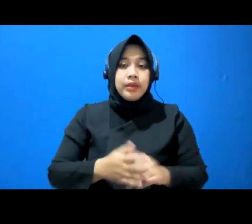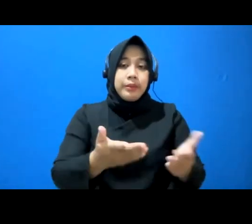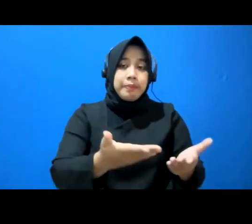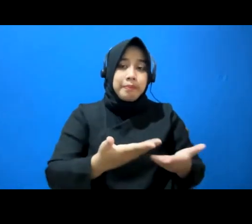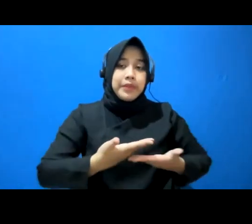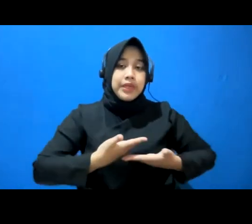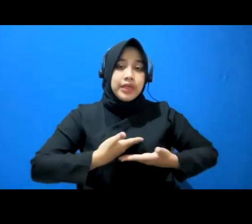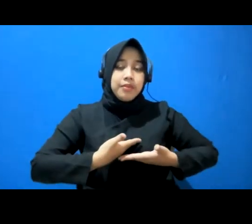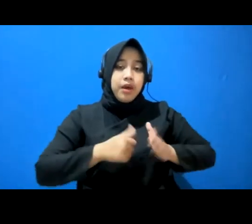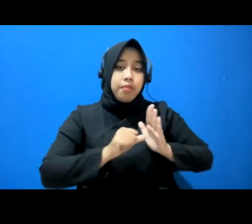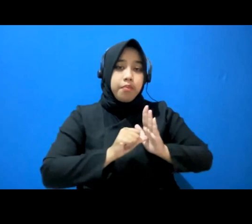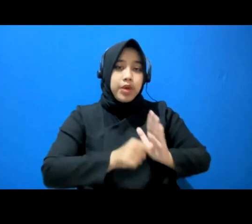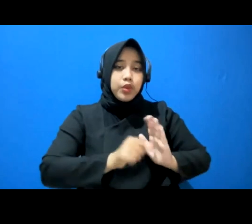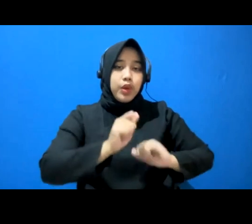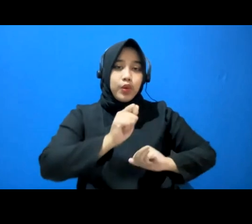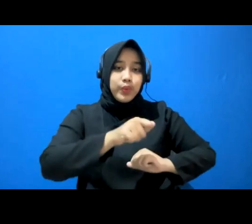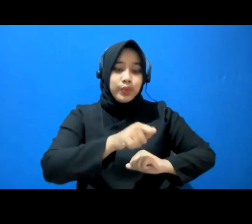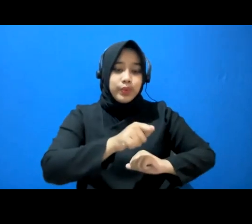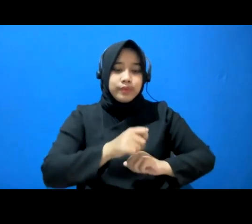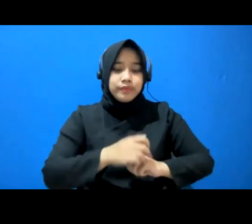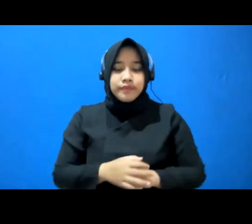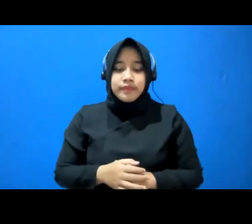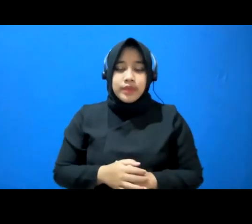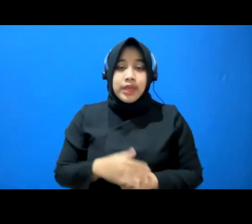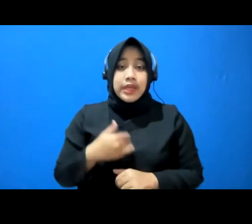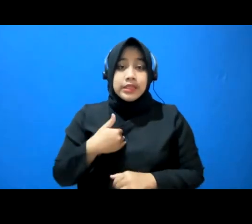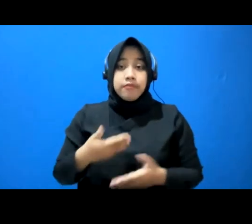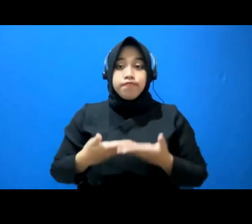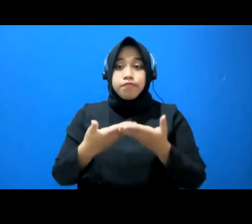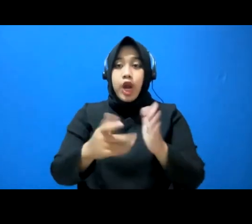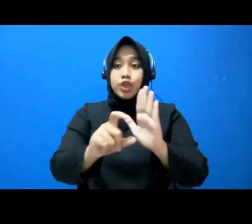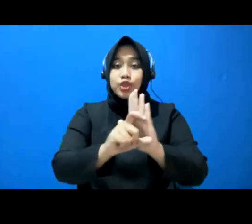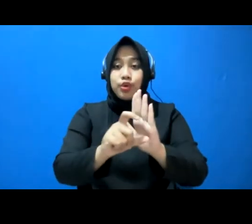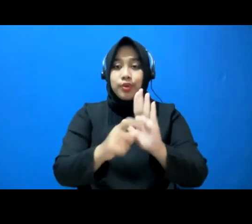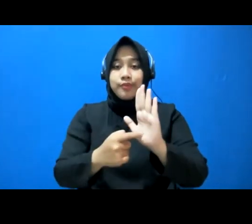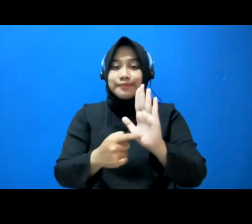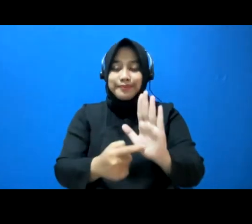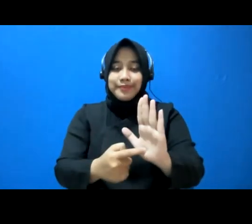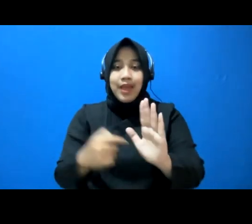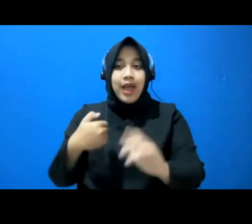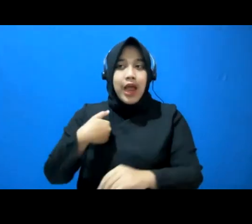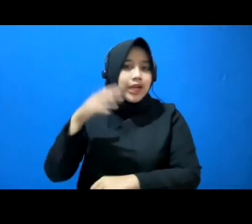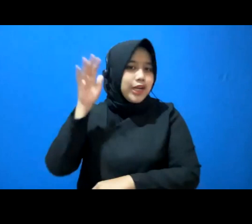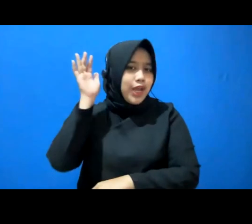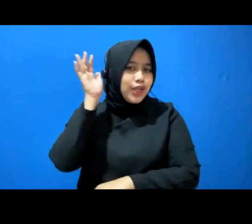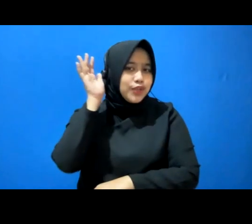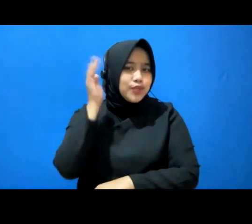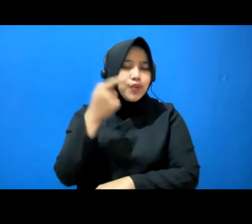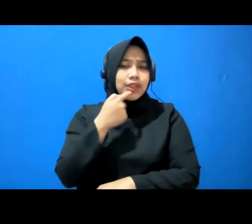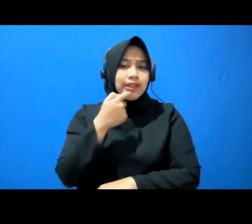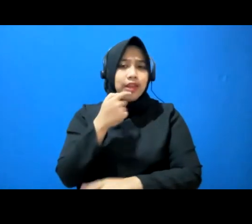bantuan hukum. saya kasih contoh. Ini ada isu terkait isu